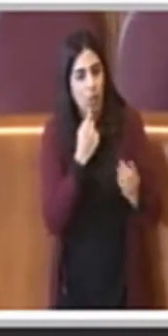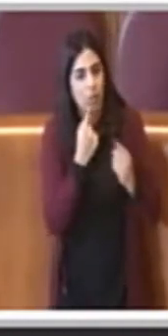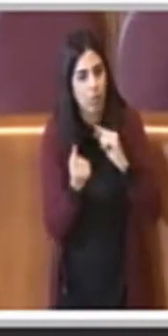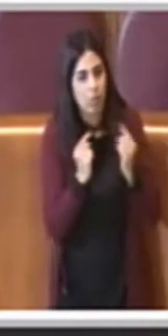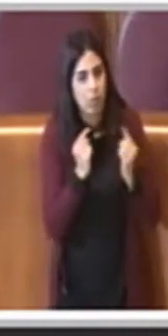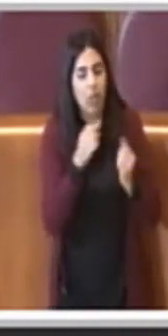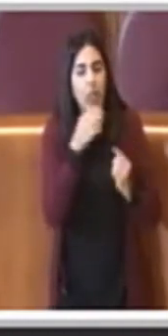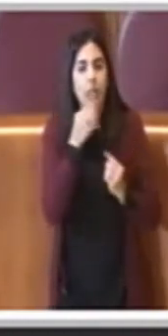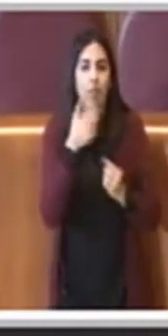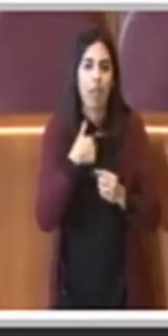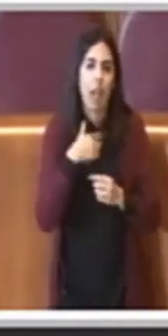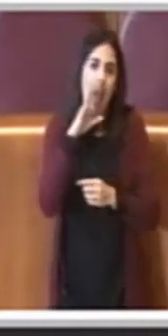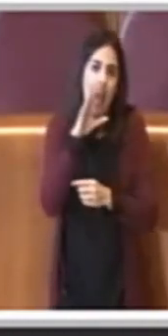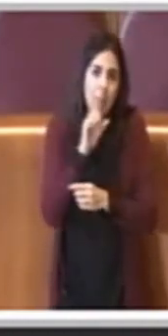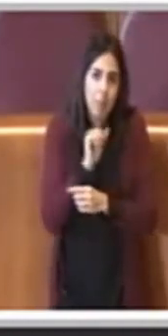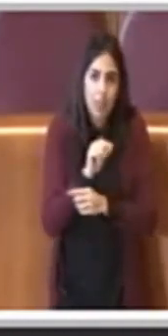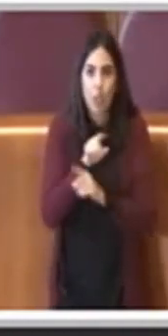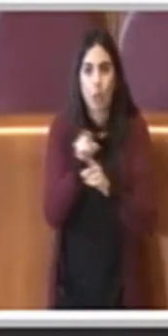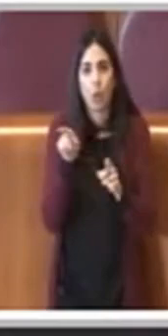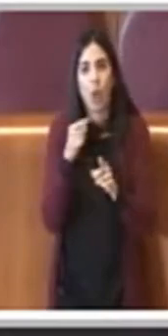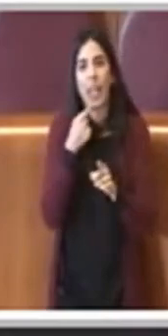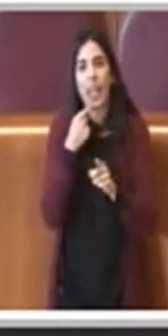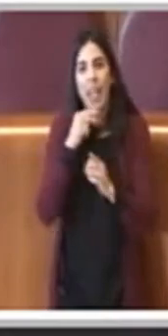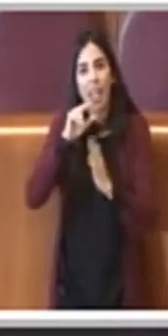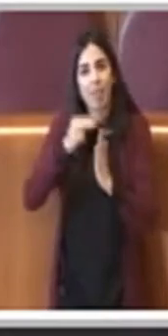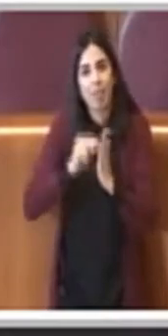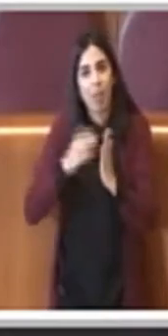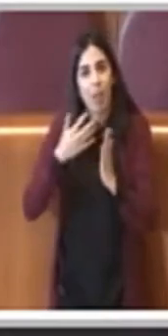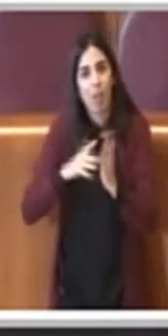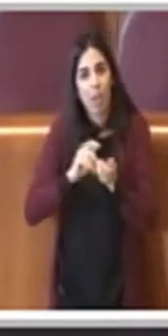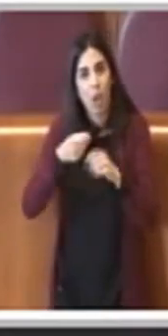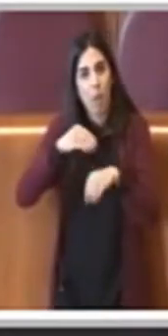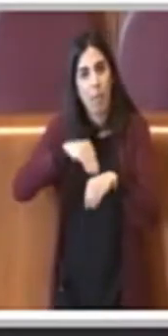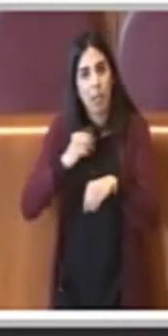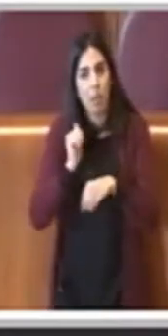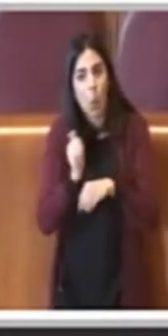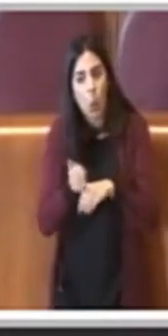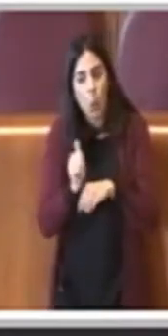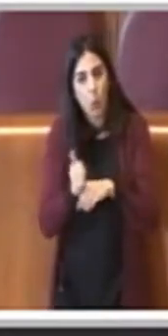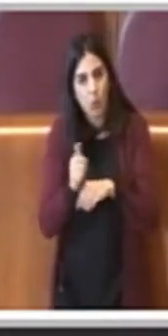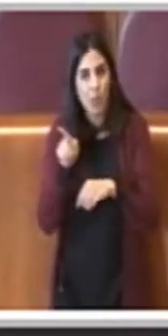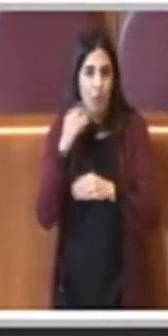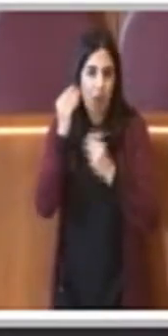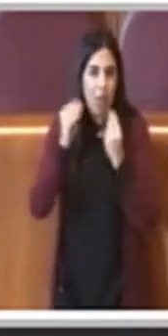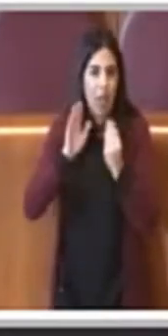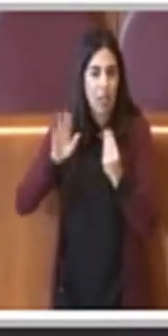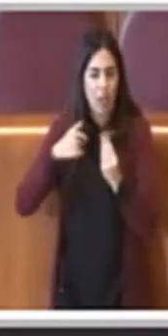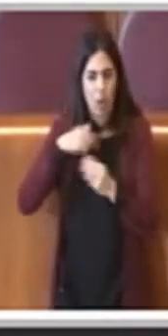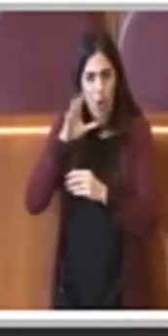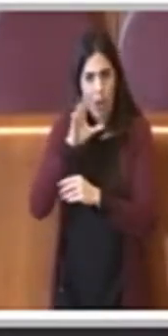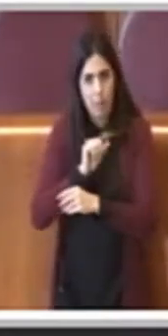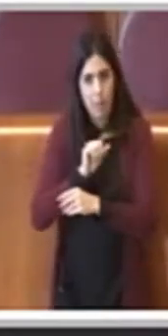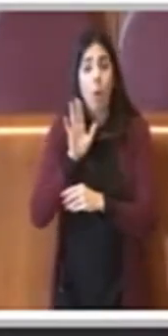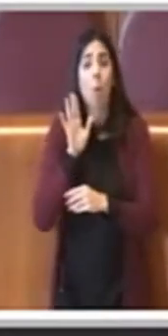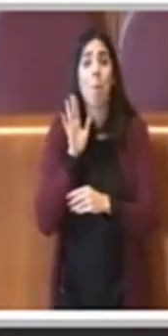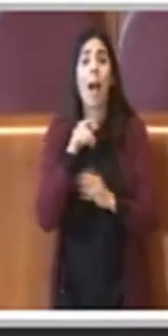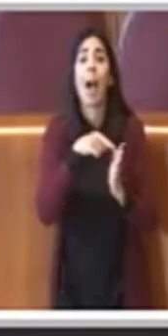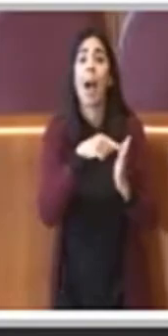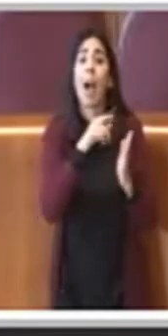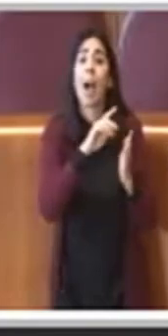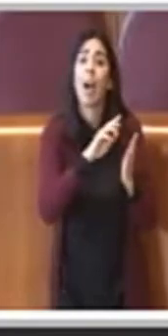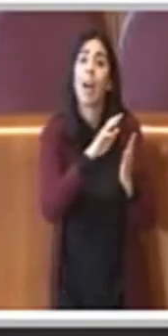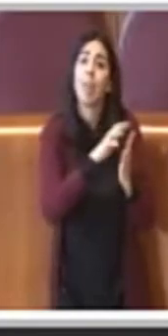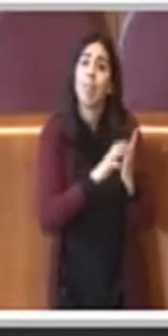sottoscrittori questo emendamento però visto che si tratta di un regolamento che vuole dettagliare in maniera rigorosa